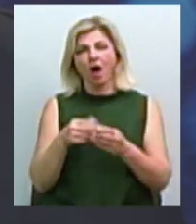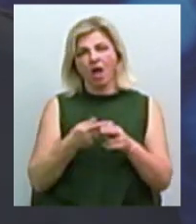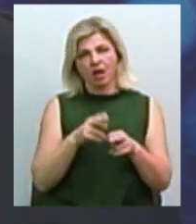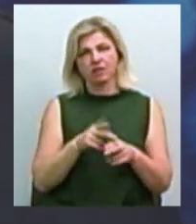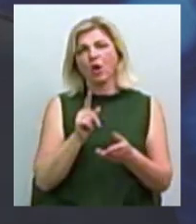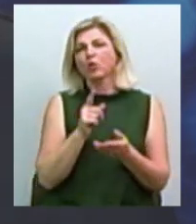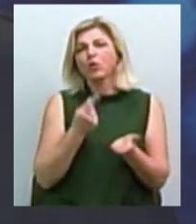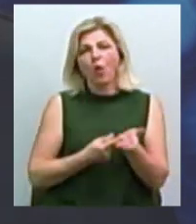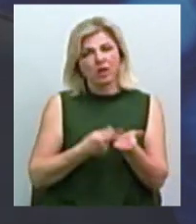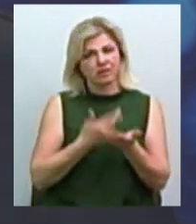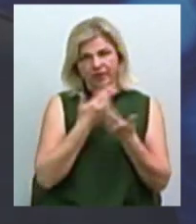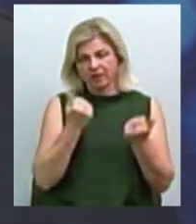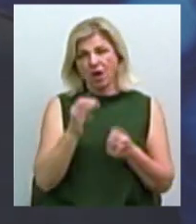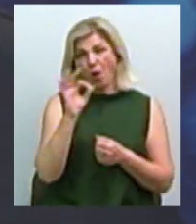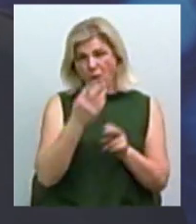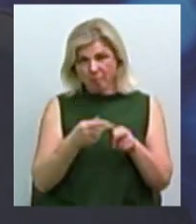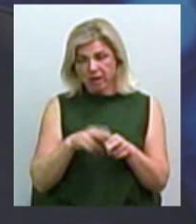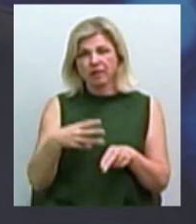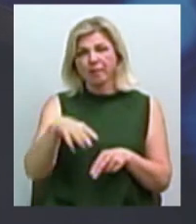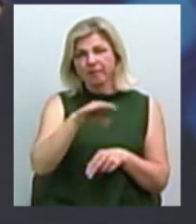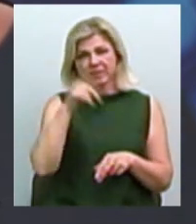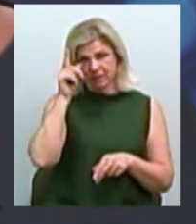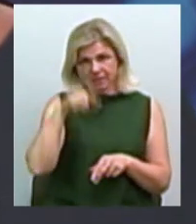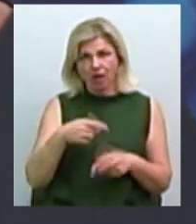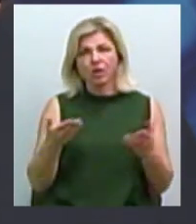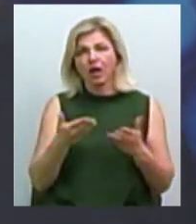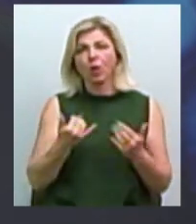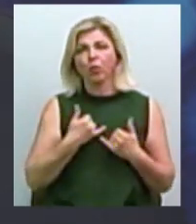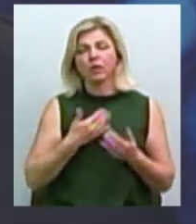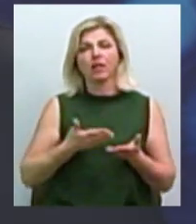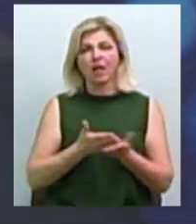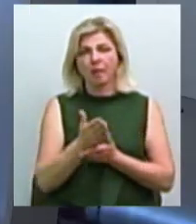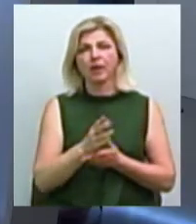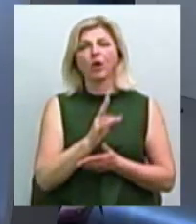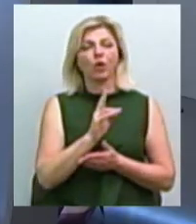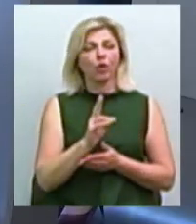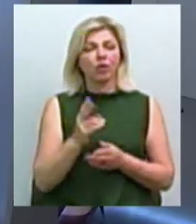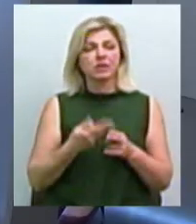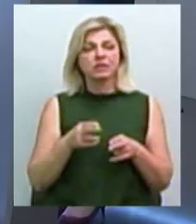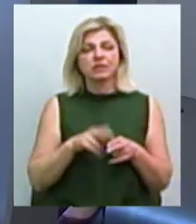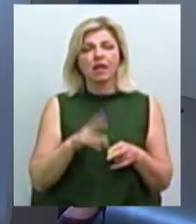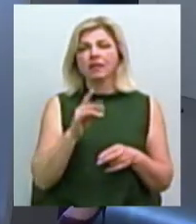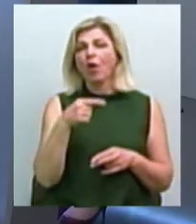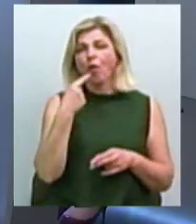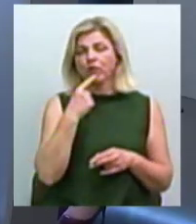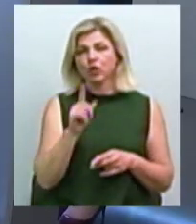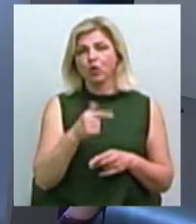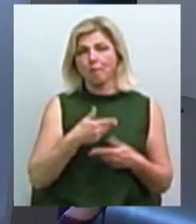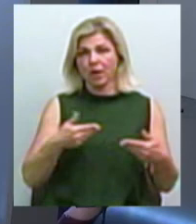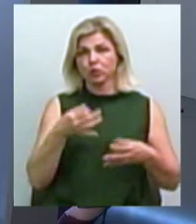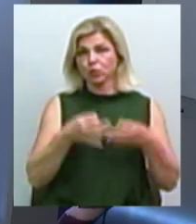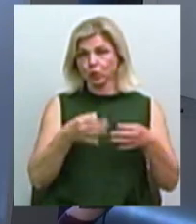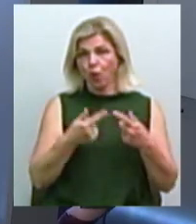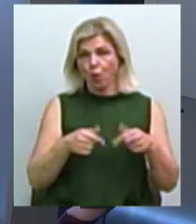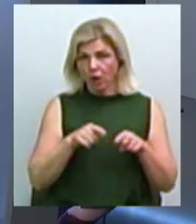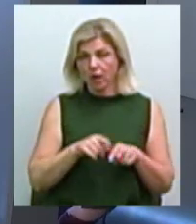всі знають, які у нас напрямки сьогодні і за ким це... Ми не говоримо, що ми судові органи, але те, що